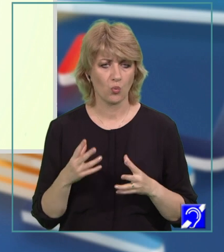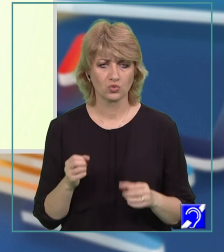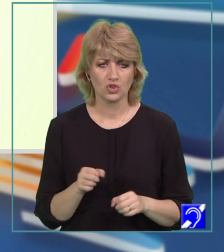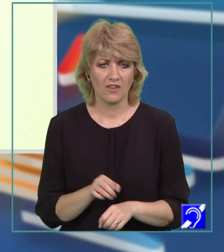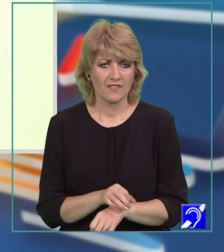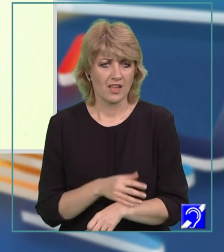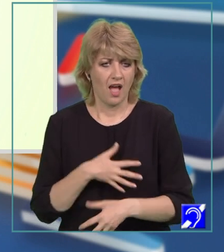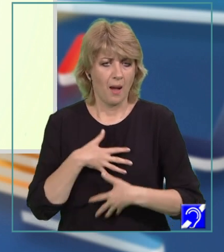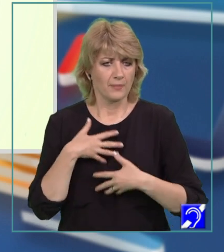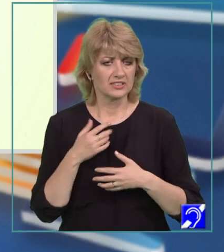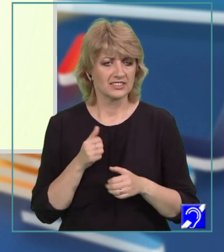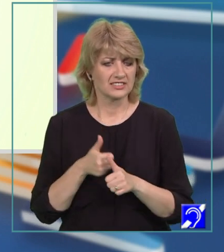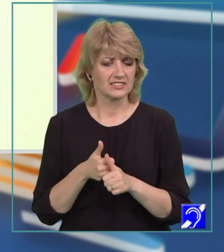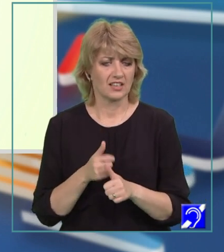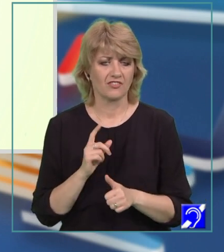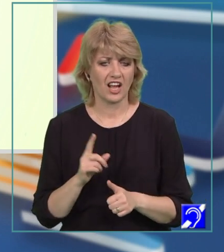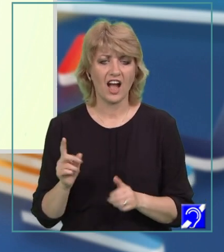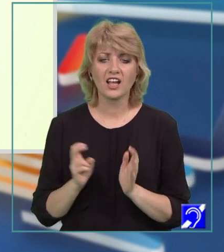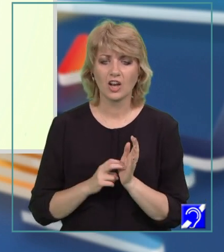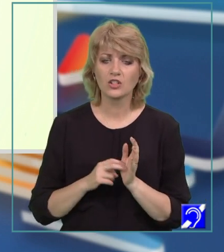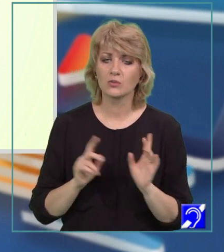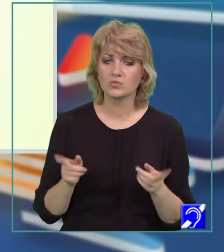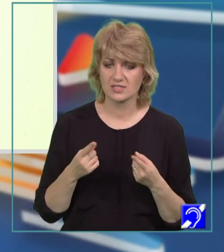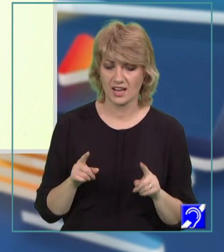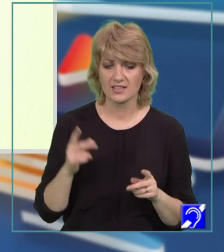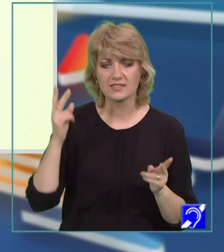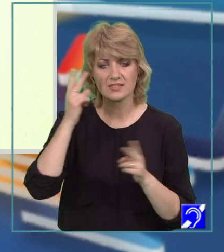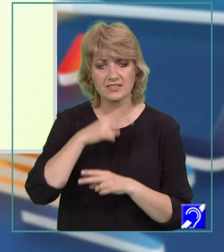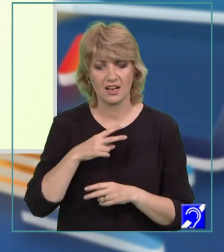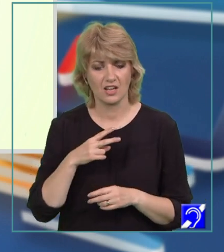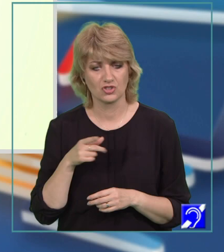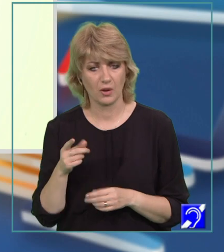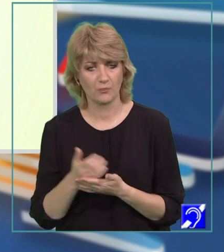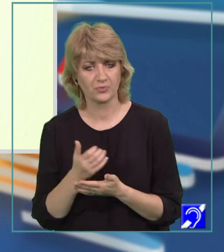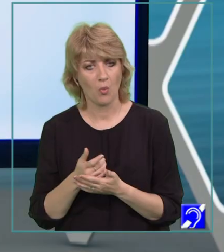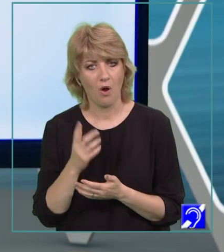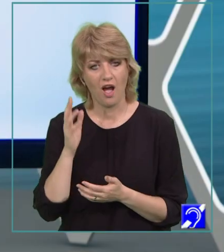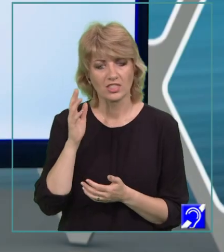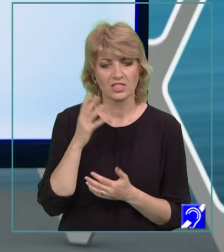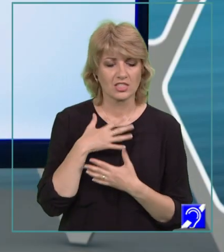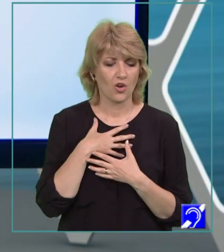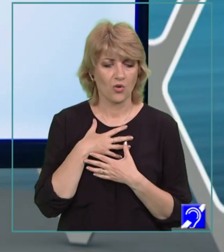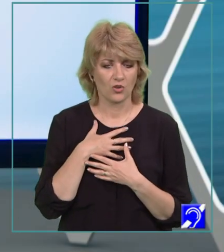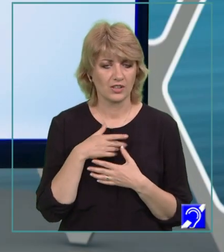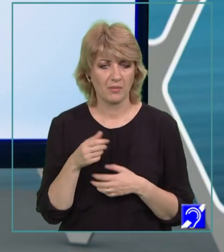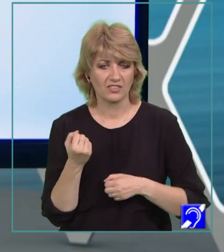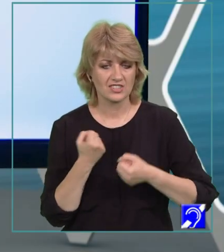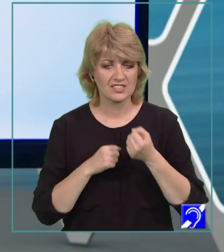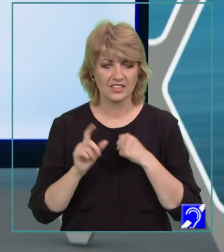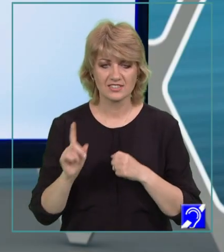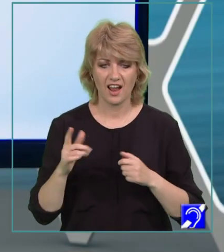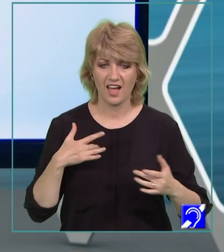tânt o vărășa fiecare notă, se înțelege că naratorul chiar o adoră în manifestările sale artistice.